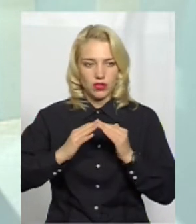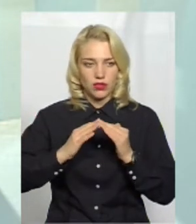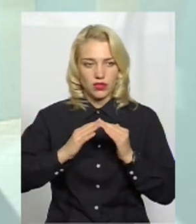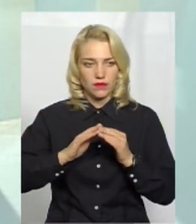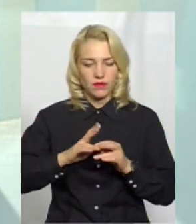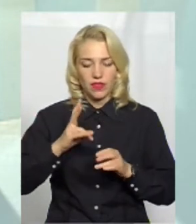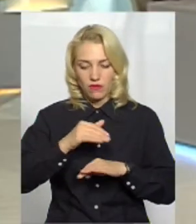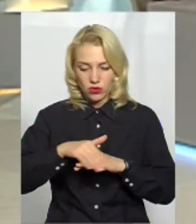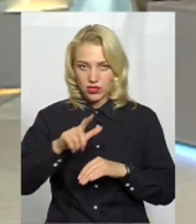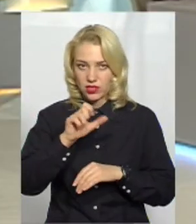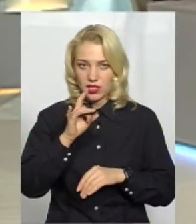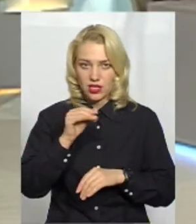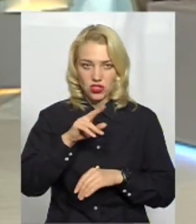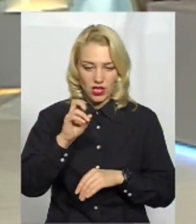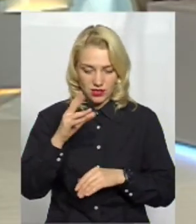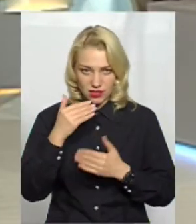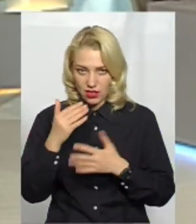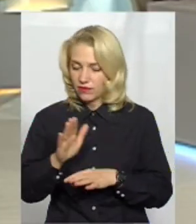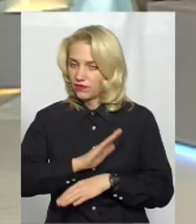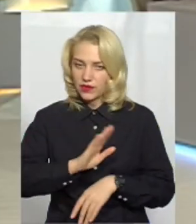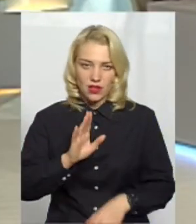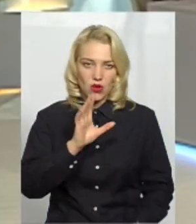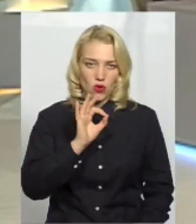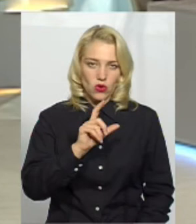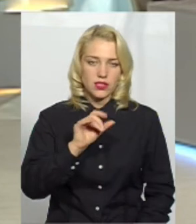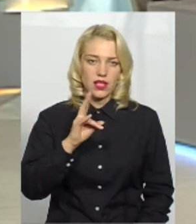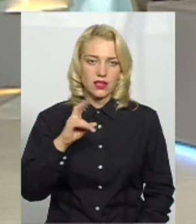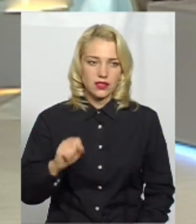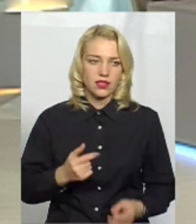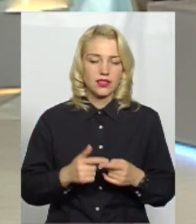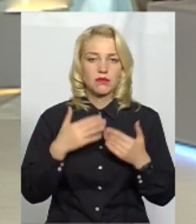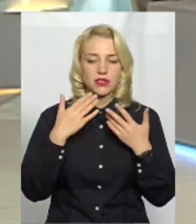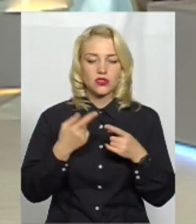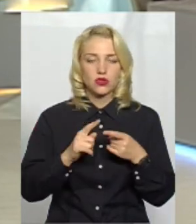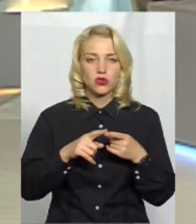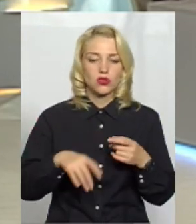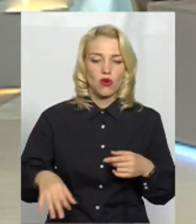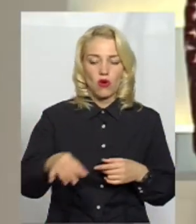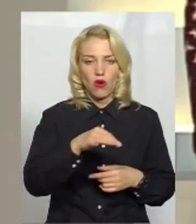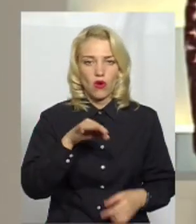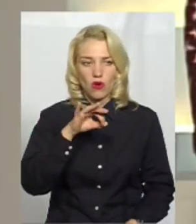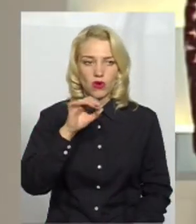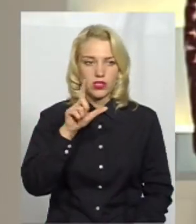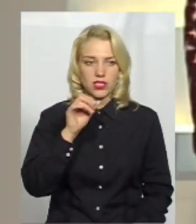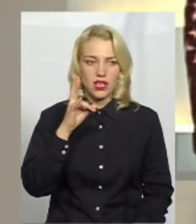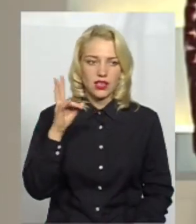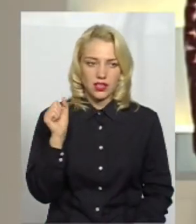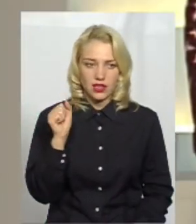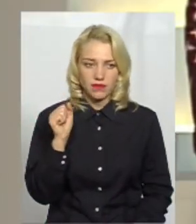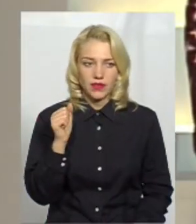Зарічацькій? На Озерній. Але я б хотіла уточнити, стосовно саме цього мікрорайону, чи з вашої точки